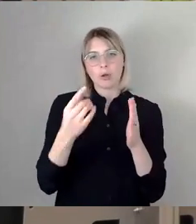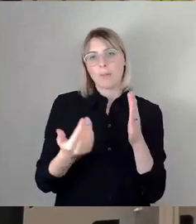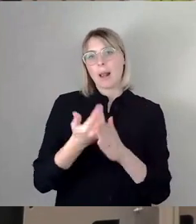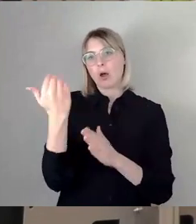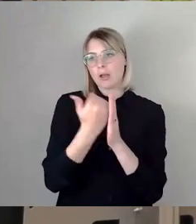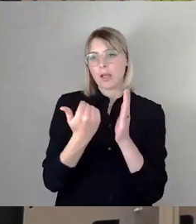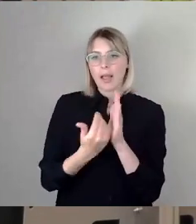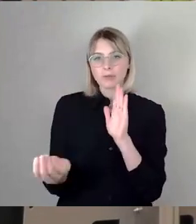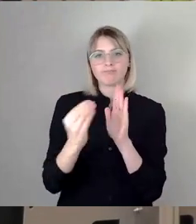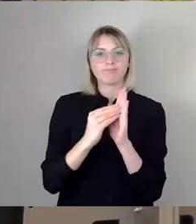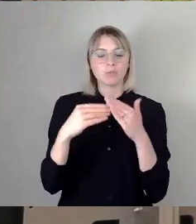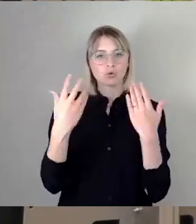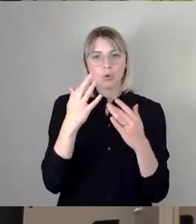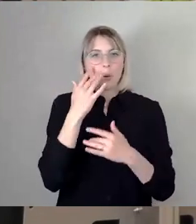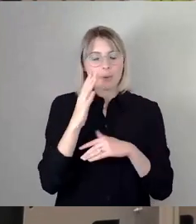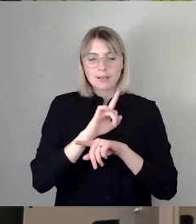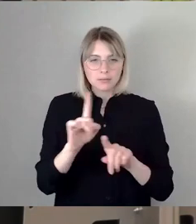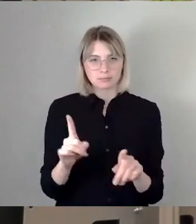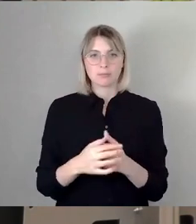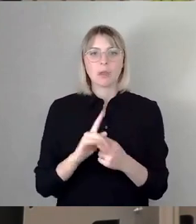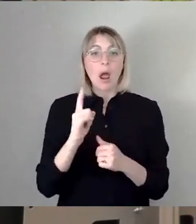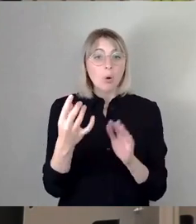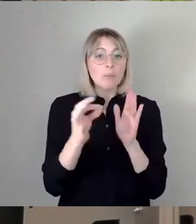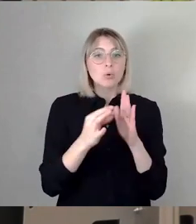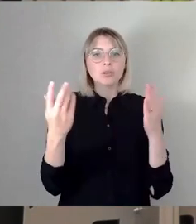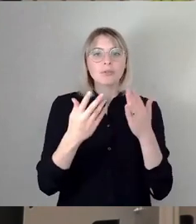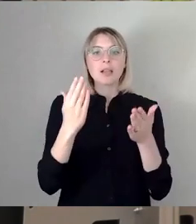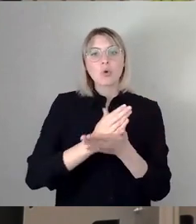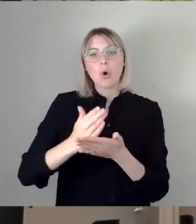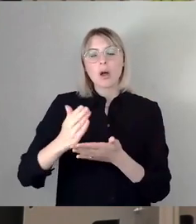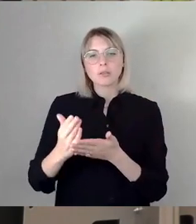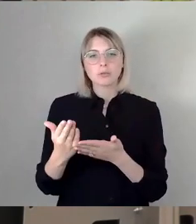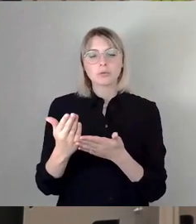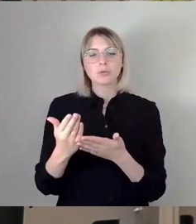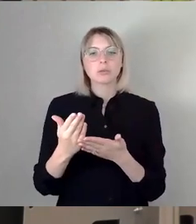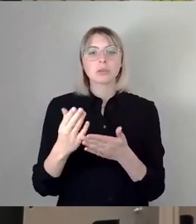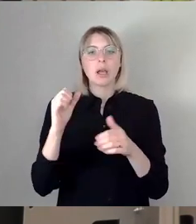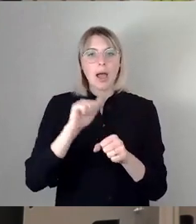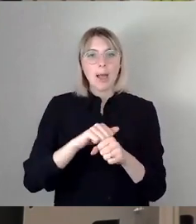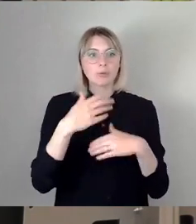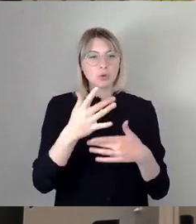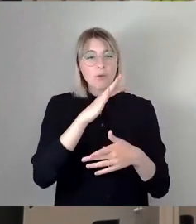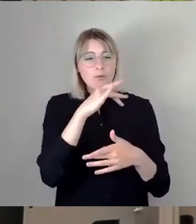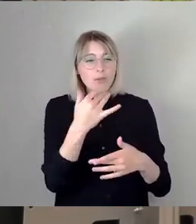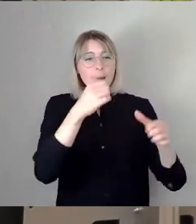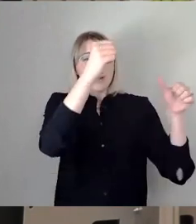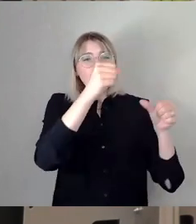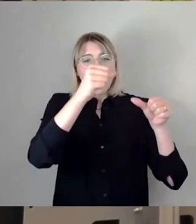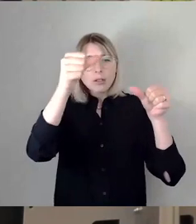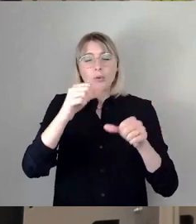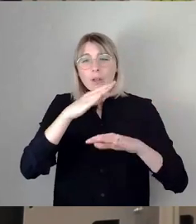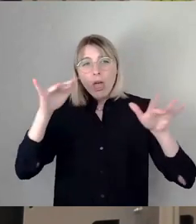muss auch sagen, auch gerade der Punkt, dass das Ordnungsamt natürlich nicht in der Lage ist, bei dieser Menge an Plakaten, die wir jetzt draußen sehen,